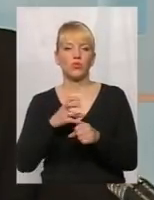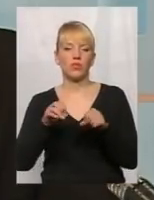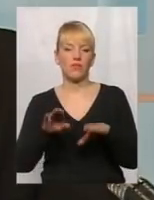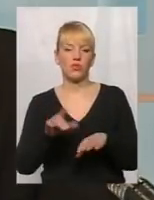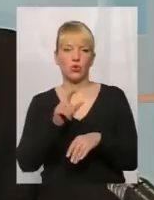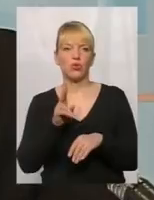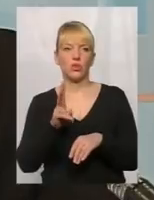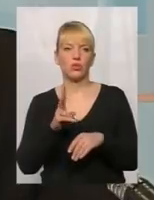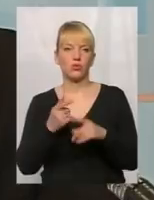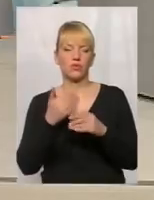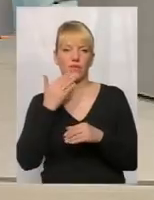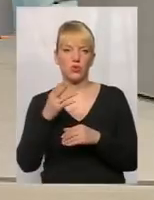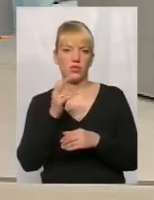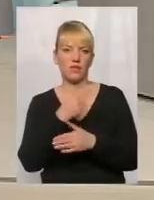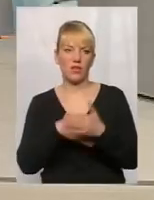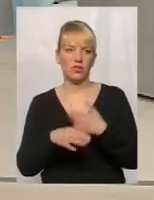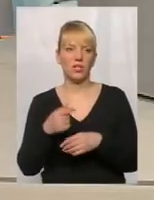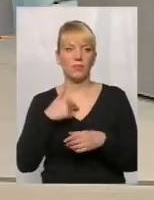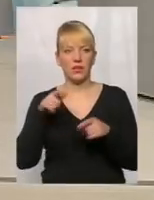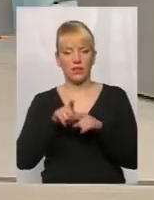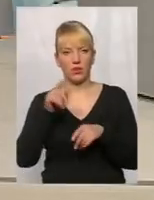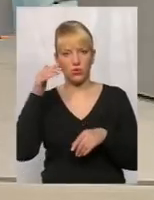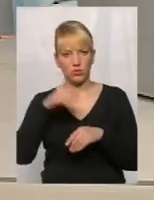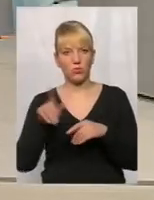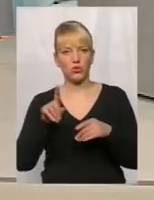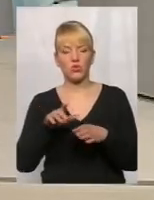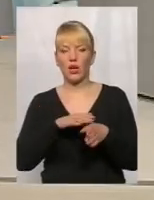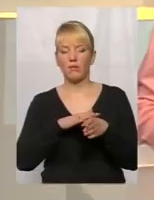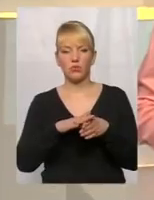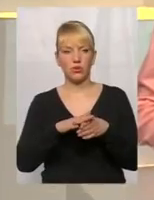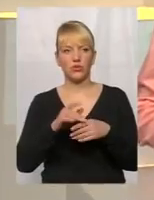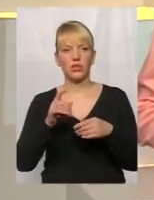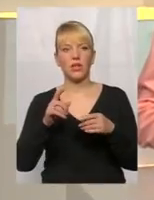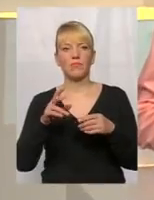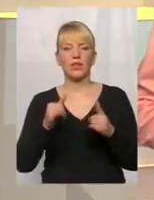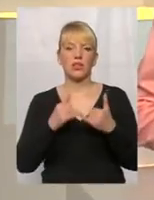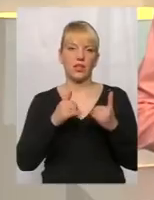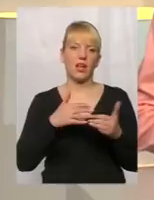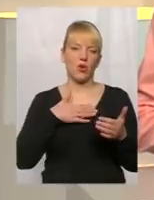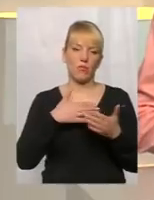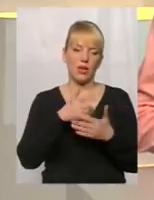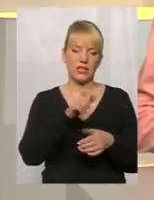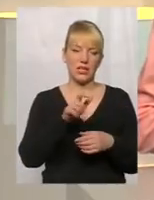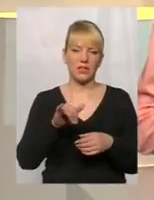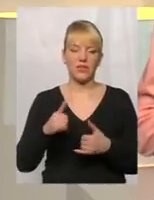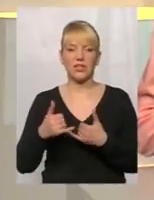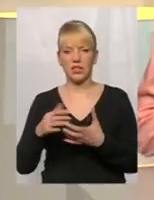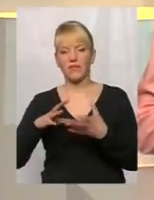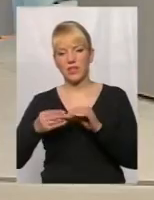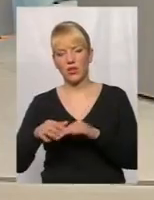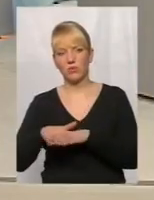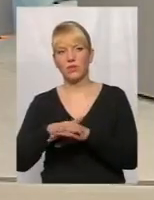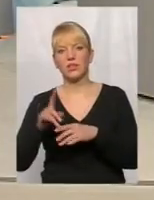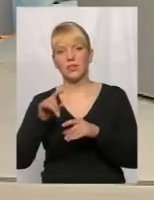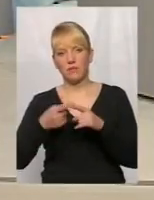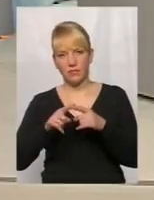які звернуться в підприємство. І, я так розумію, абсолютно відкриті і для громадських активістів, і для загалом співпраці.